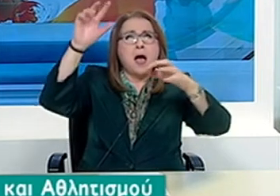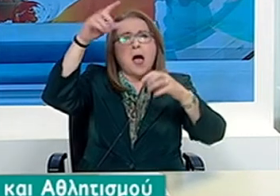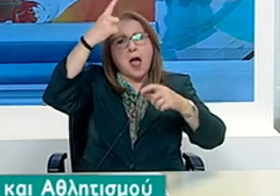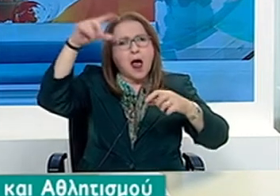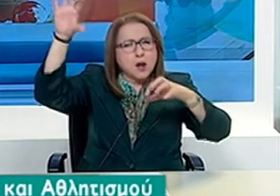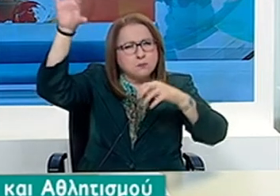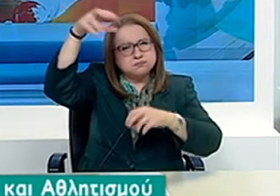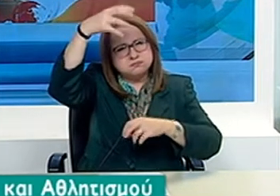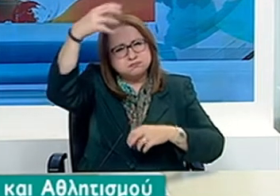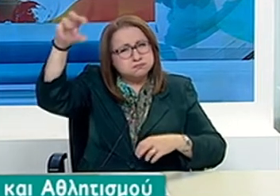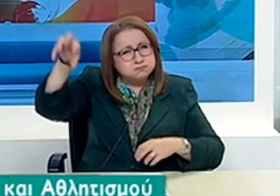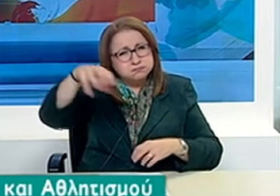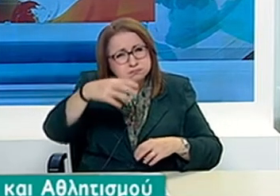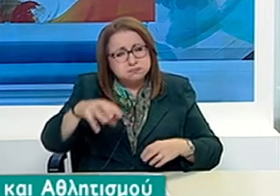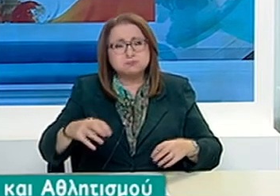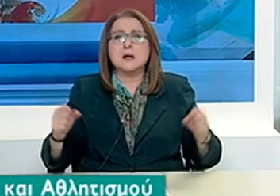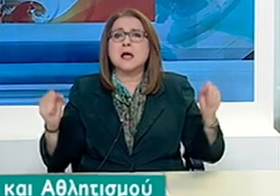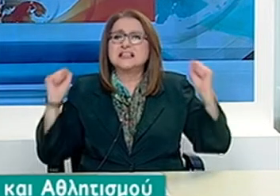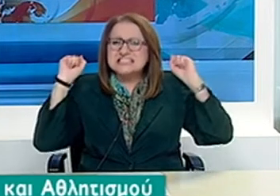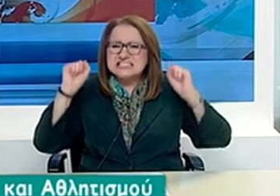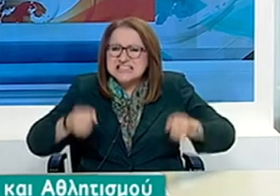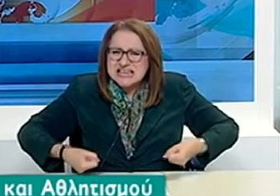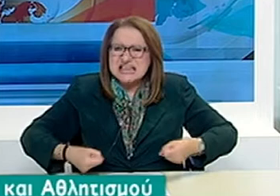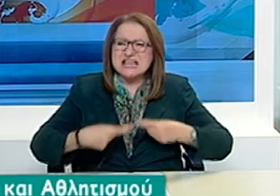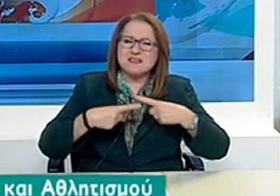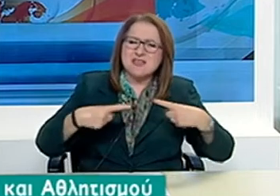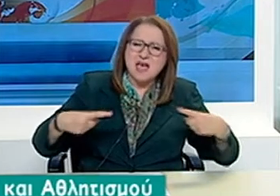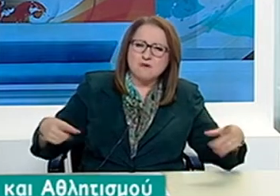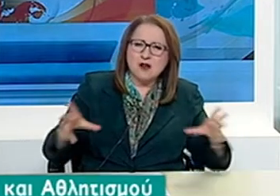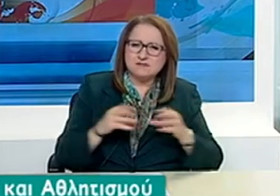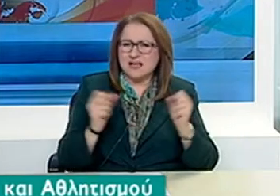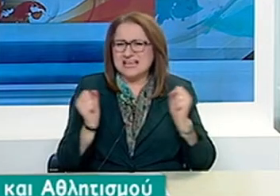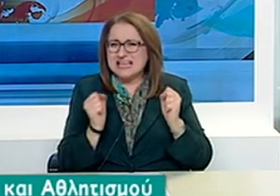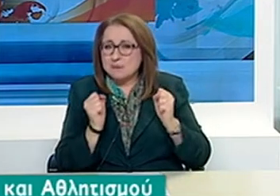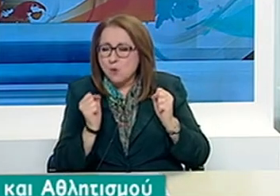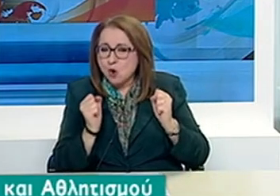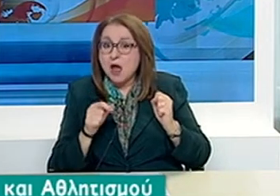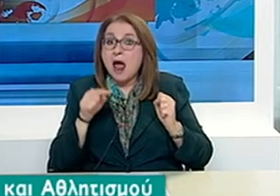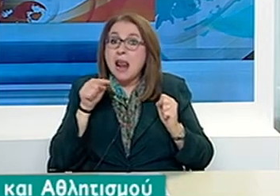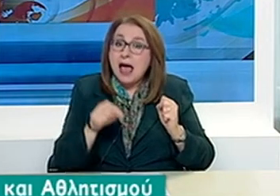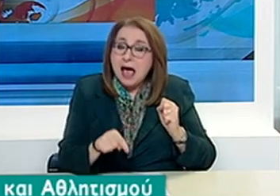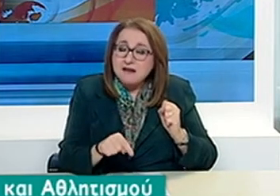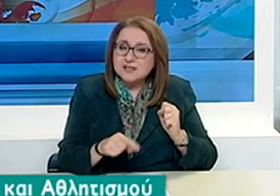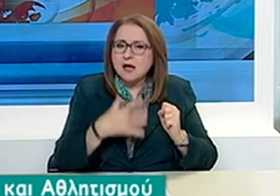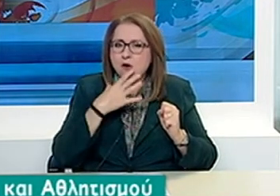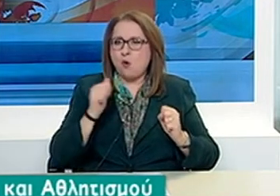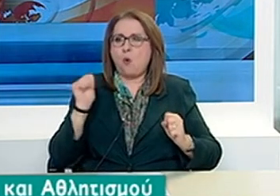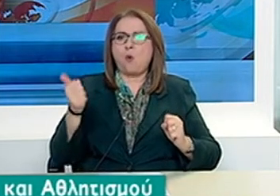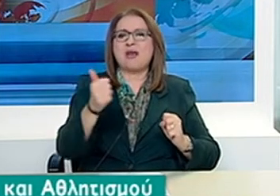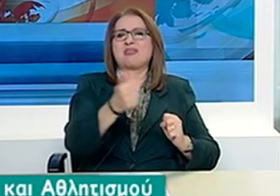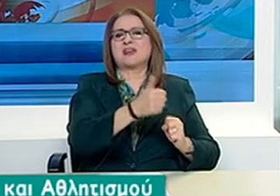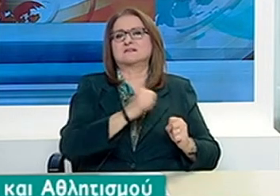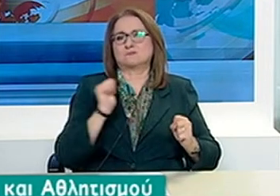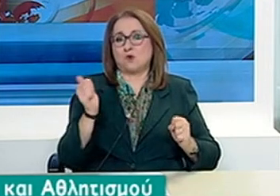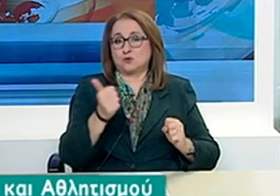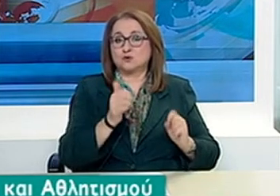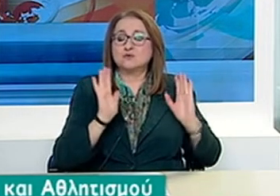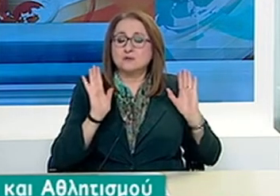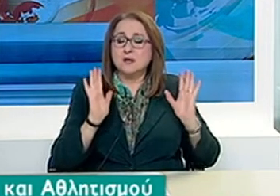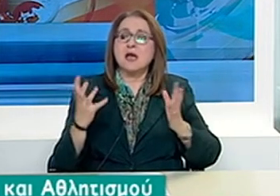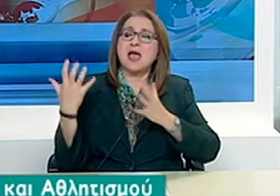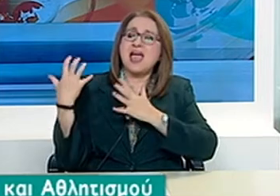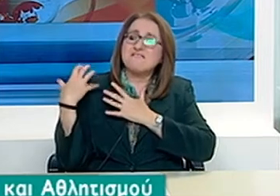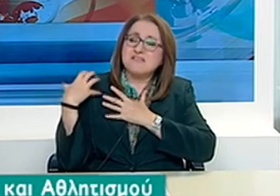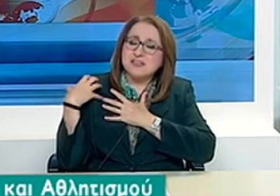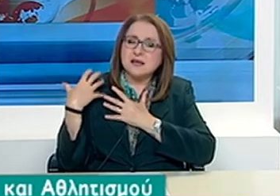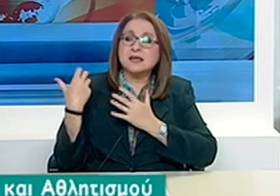χειμερινά αθλήματα, πάντα υπό τις προϋποθέσεις που ορίζουν τα υγειονομικά πρωτόκουλα και με ιδιαίτερη άφαση στην ατομική ευθύνη.